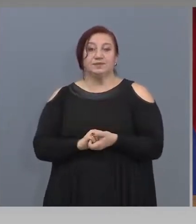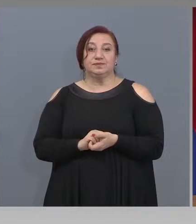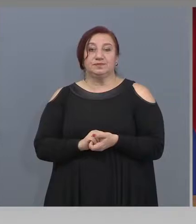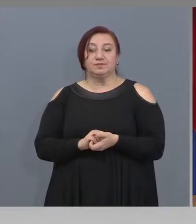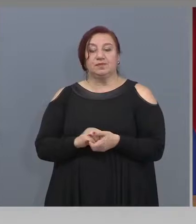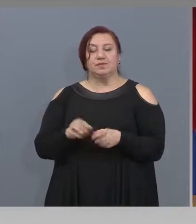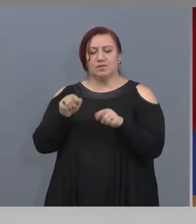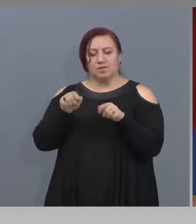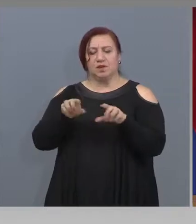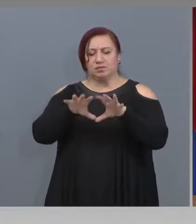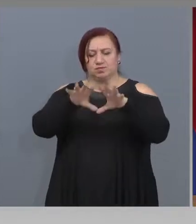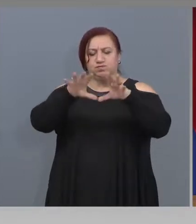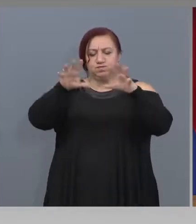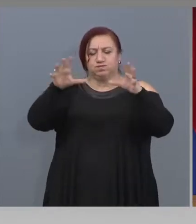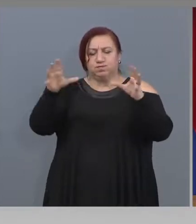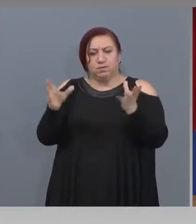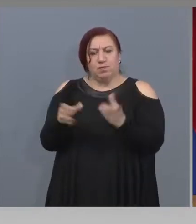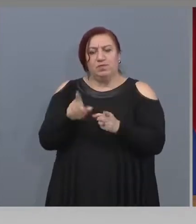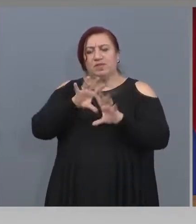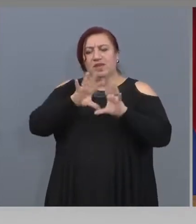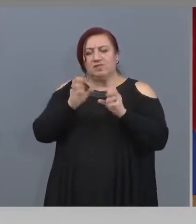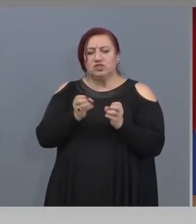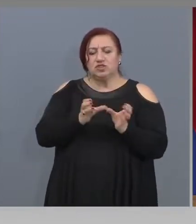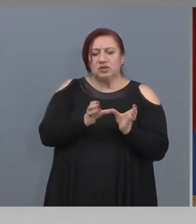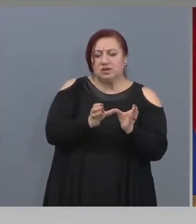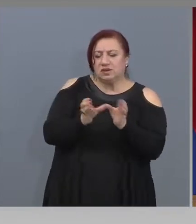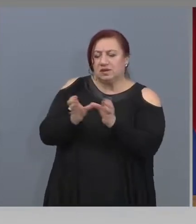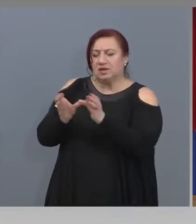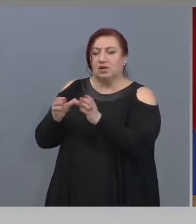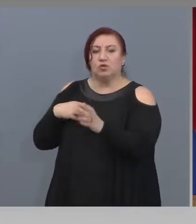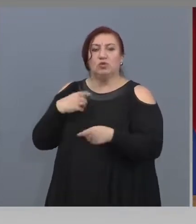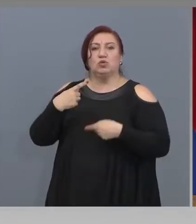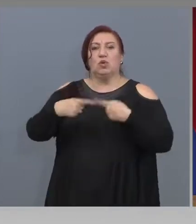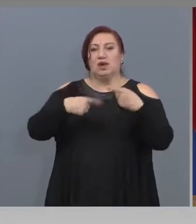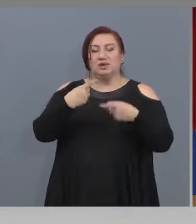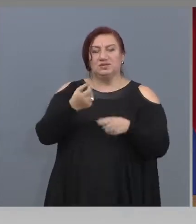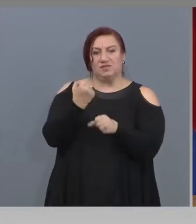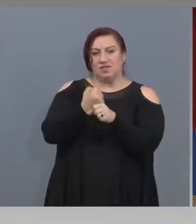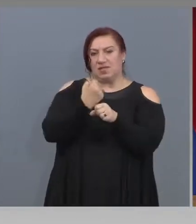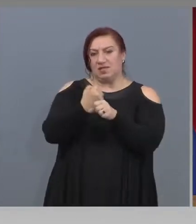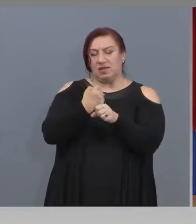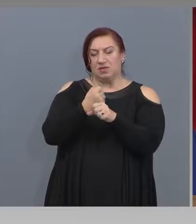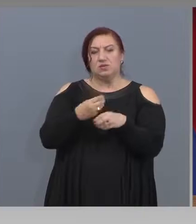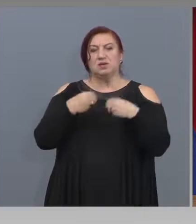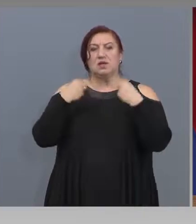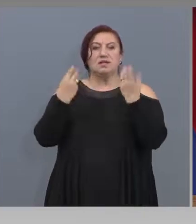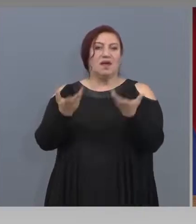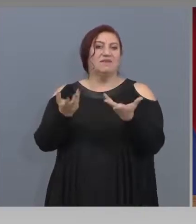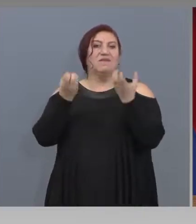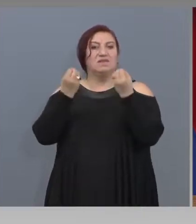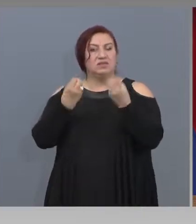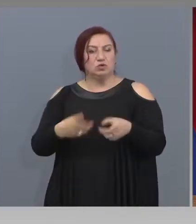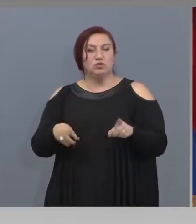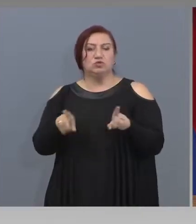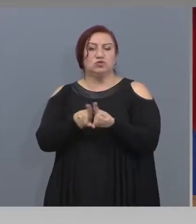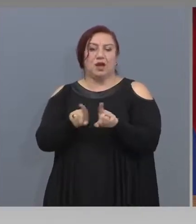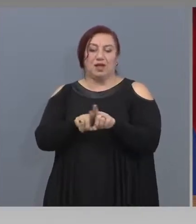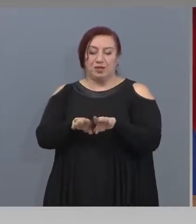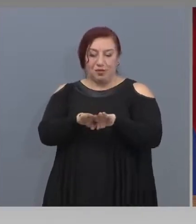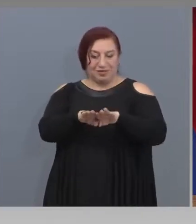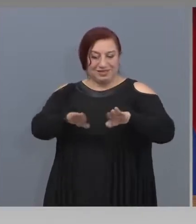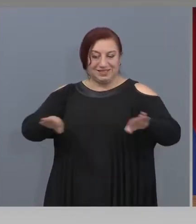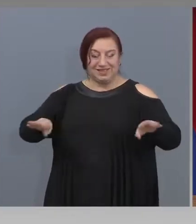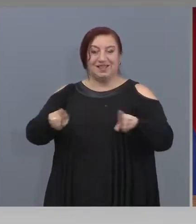Тук са всички структури, които развиват дейност и дават възможност като сцени и